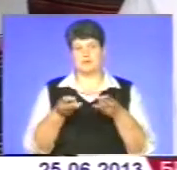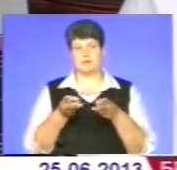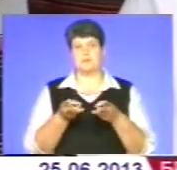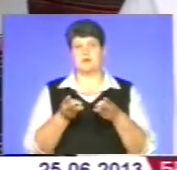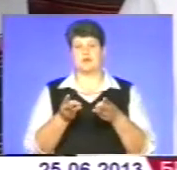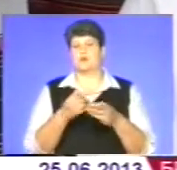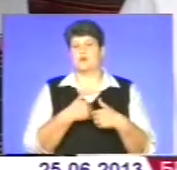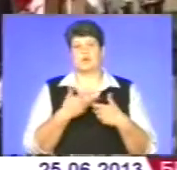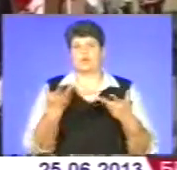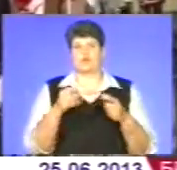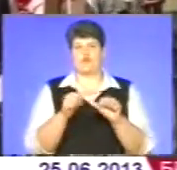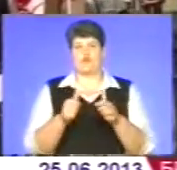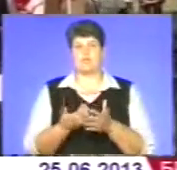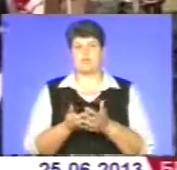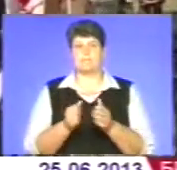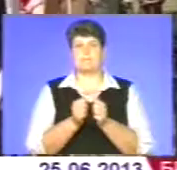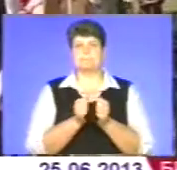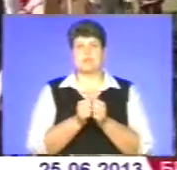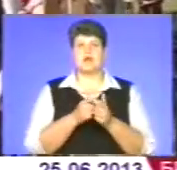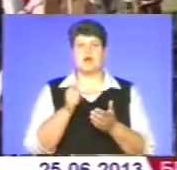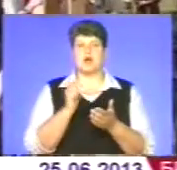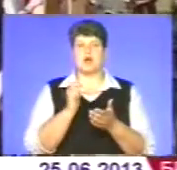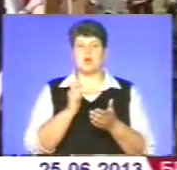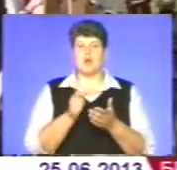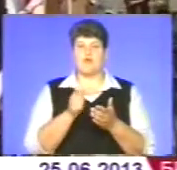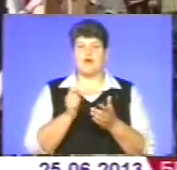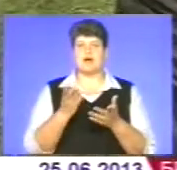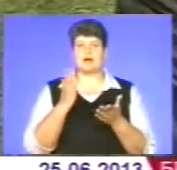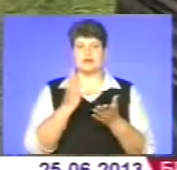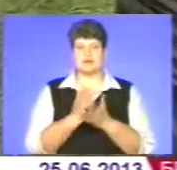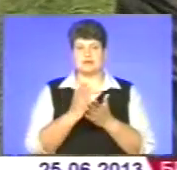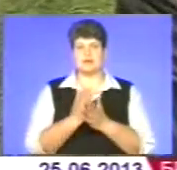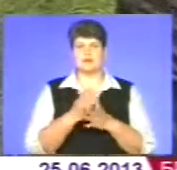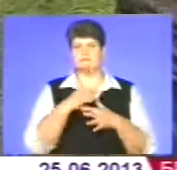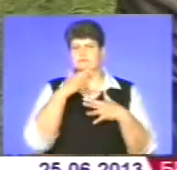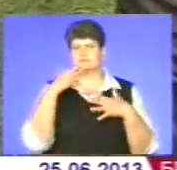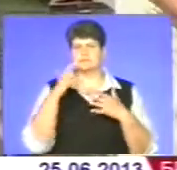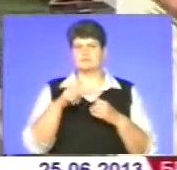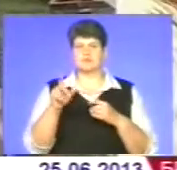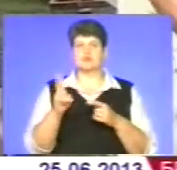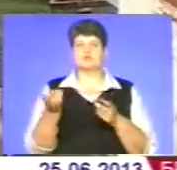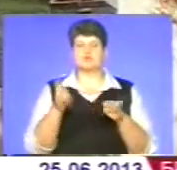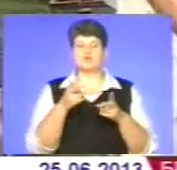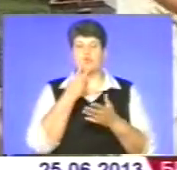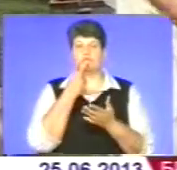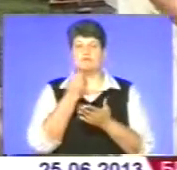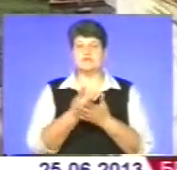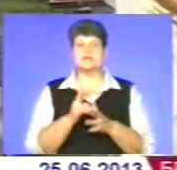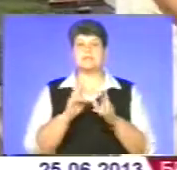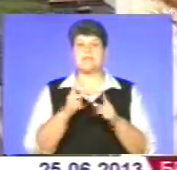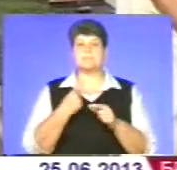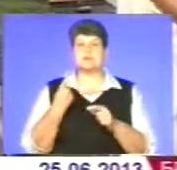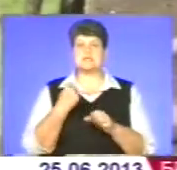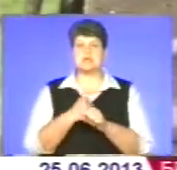собі якої хоч форми. Біля коваля із Вишнівця Андрія Бурковського завжди людно. Хтось прийшов подивитися на те, як майстер